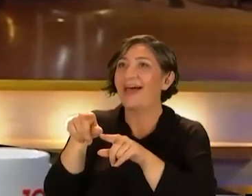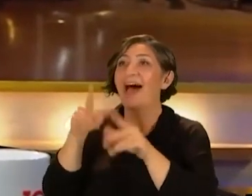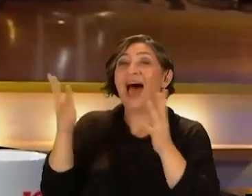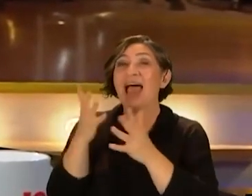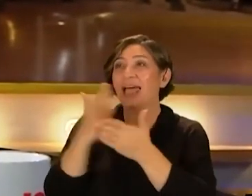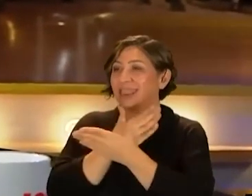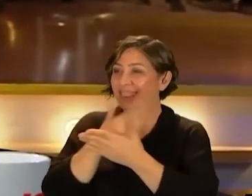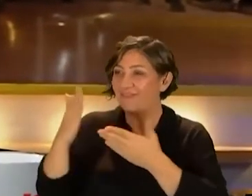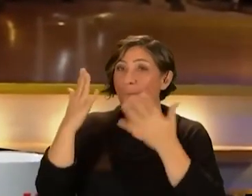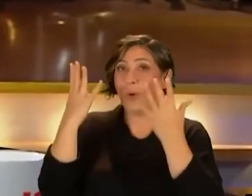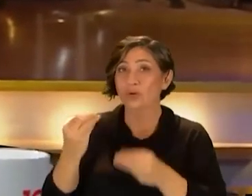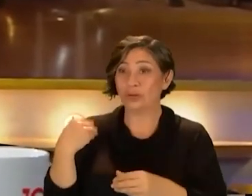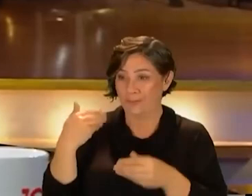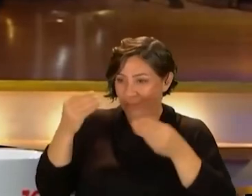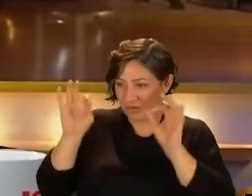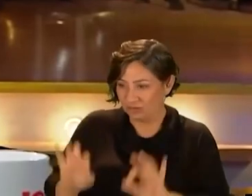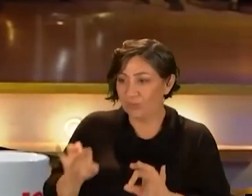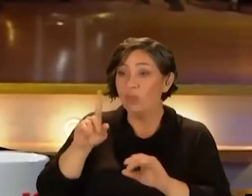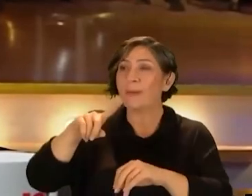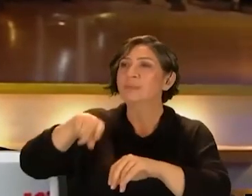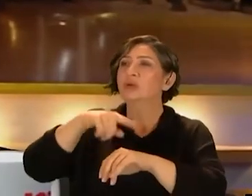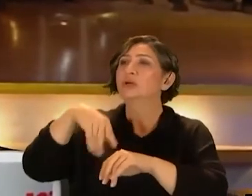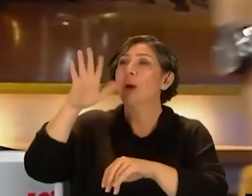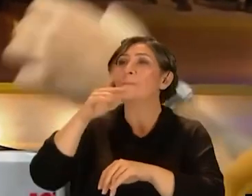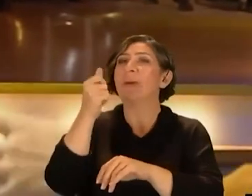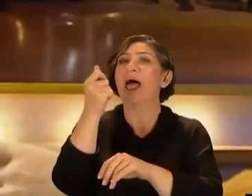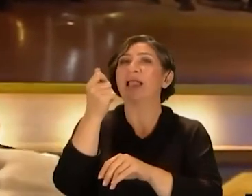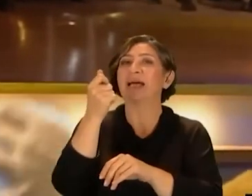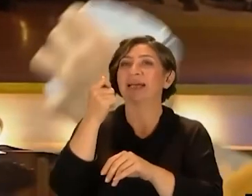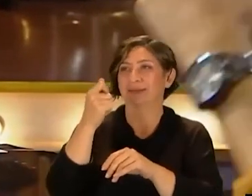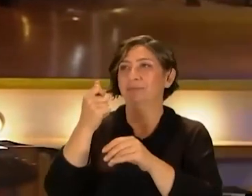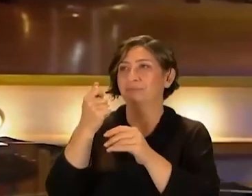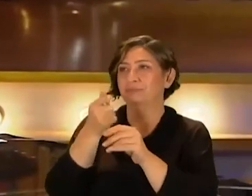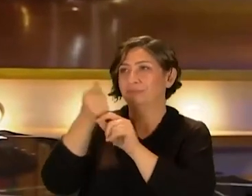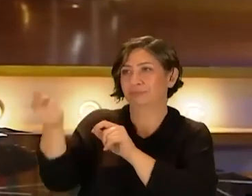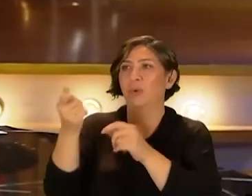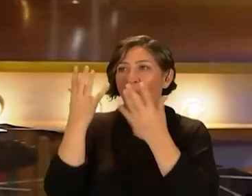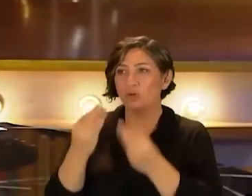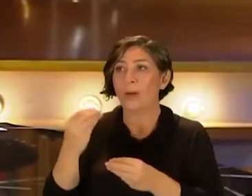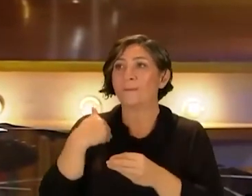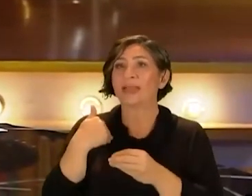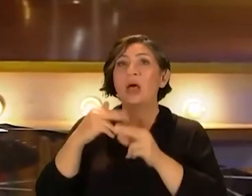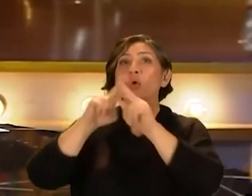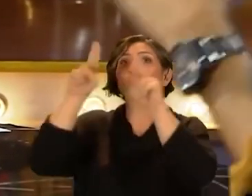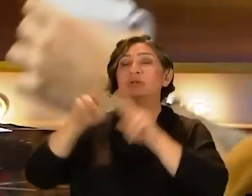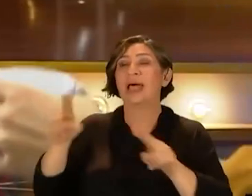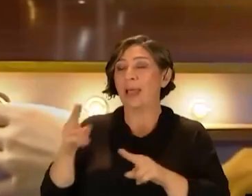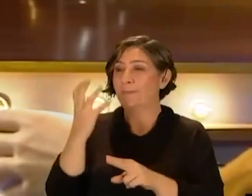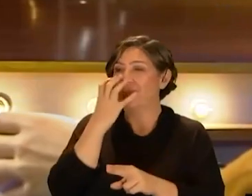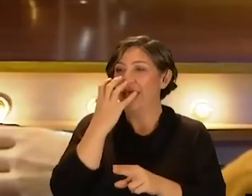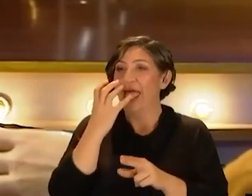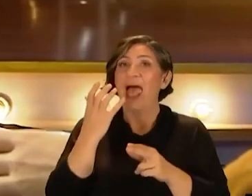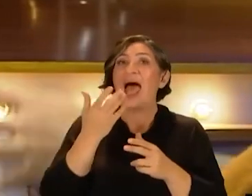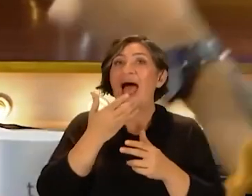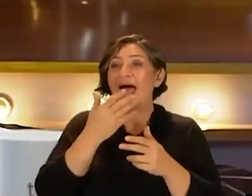hala devam ettiği dönemde geldim Ama onlar bir süre sonra artık paralı kanala Yani dekodırlı kanala kaymıştı Ben de ulusal kanallara